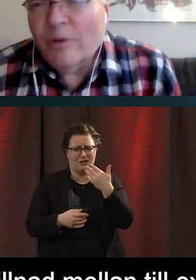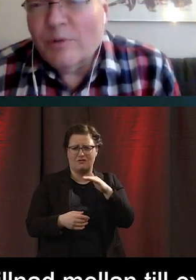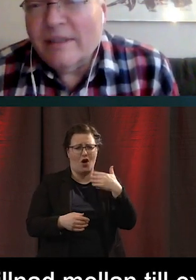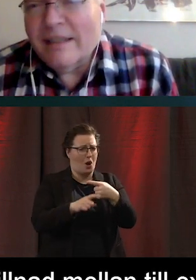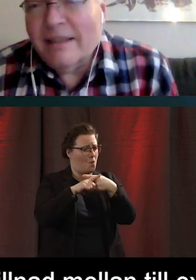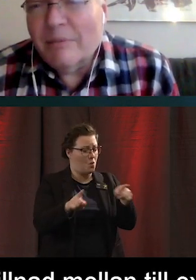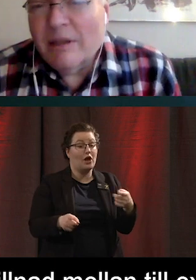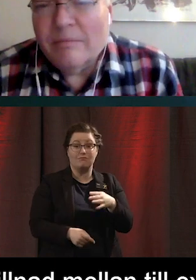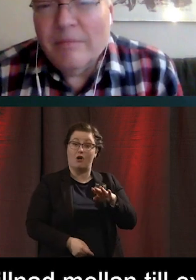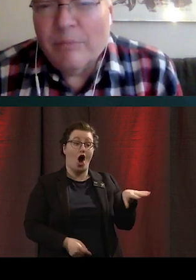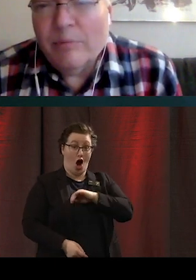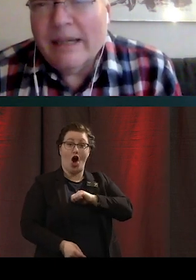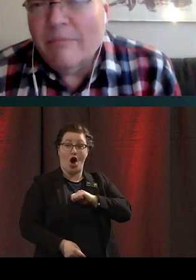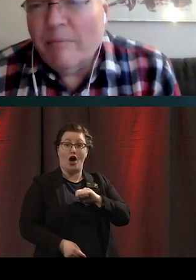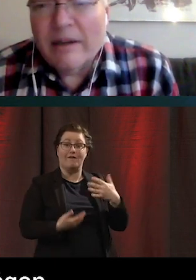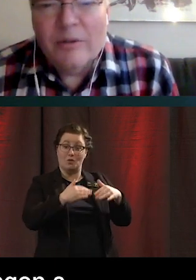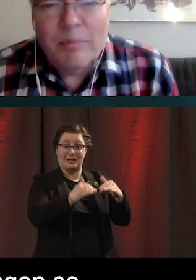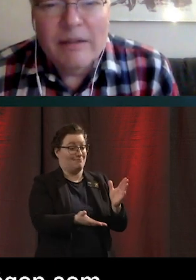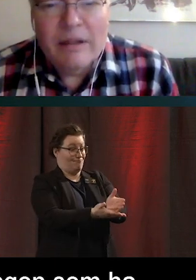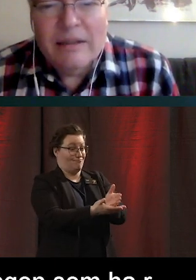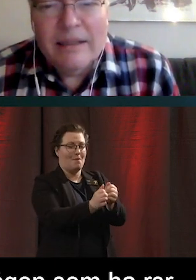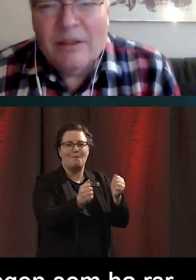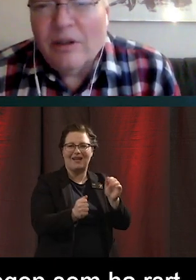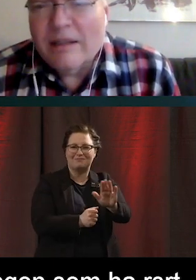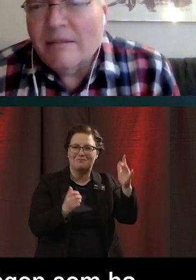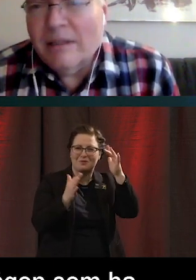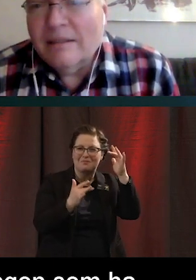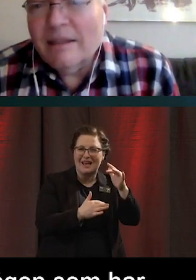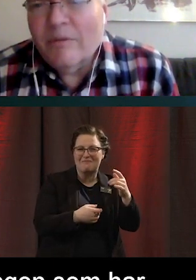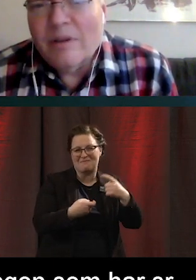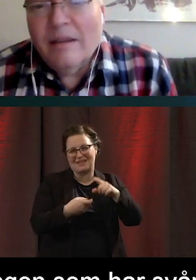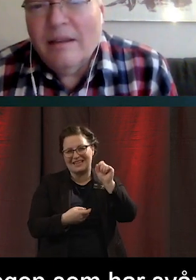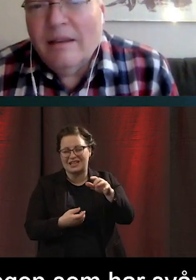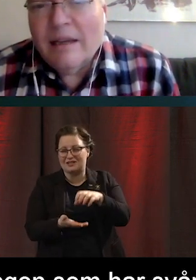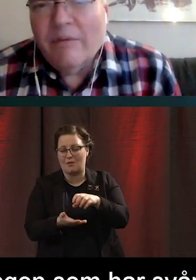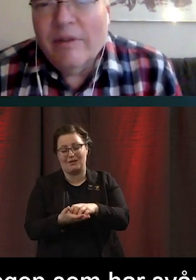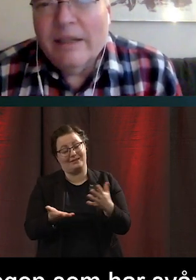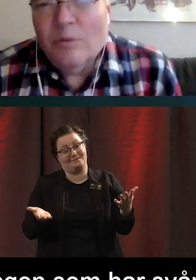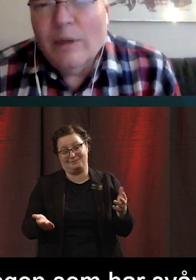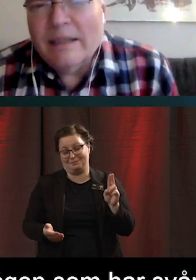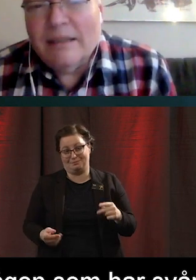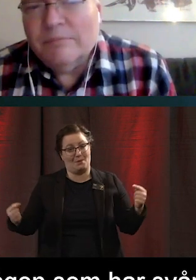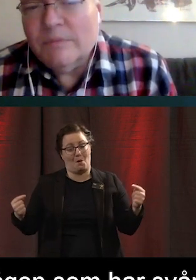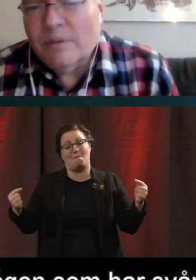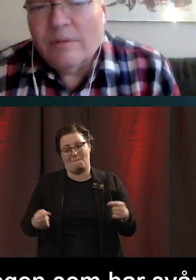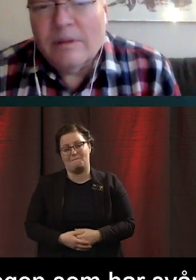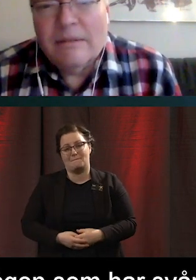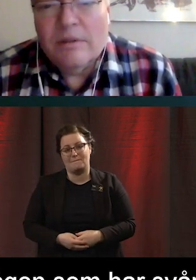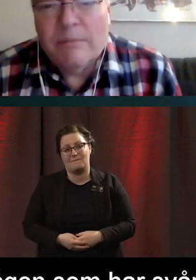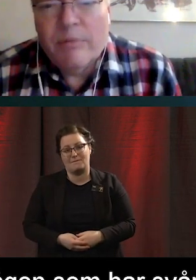har ju en funktionsnedsättning. Men problemen man kan uppleva i det digitala samhället kan vara väldigt olika.